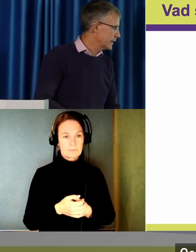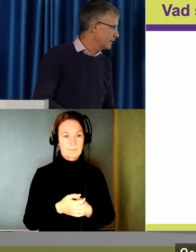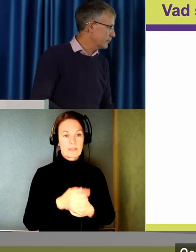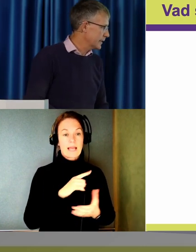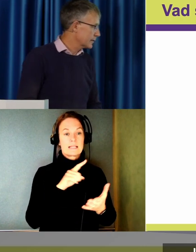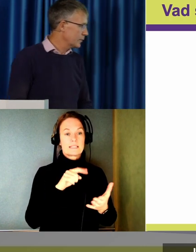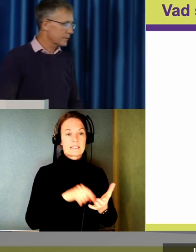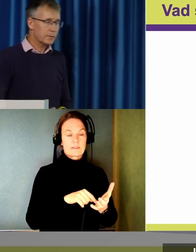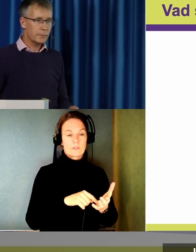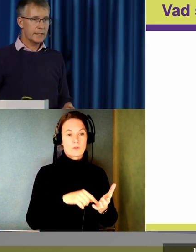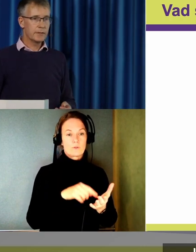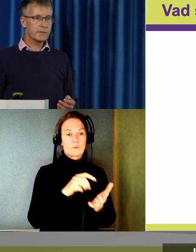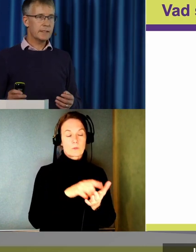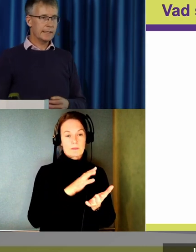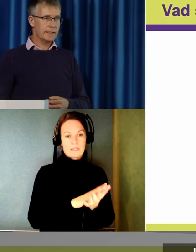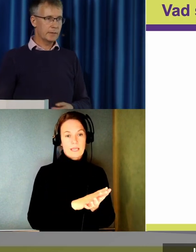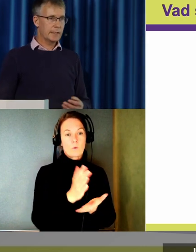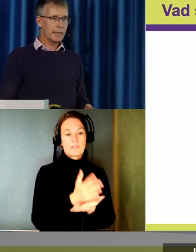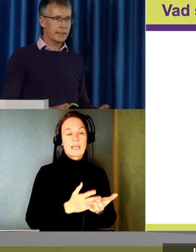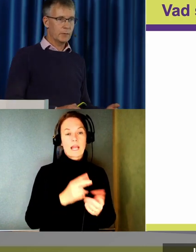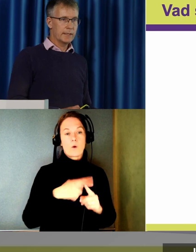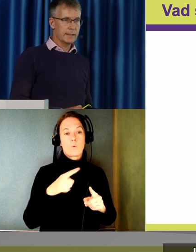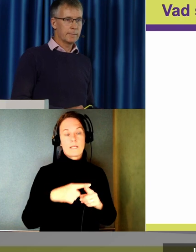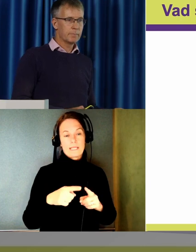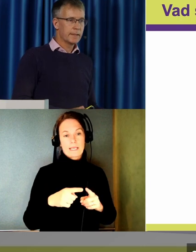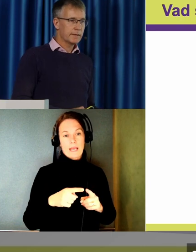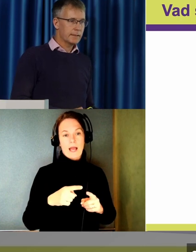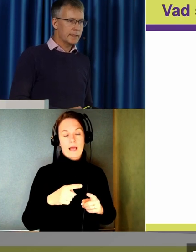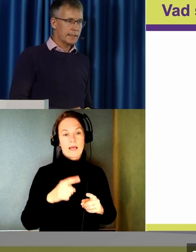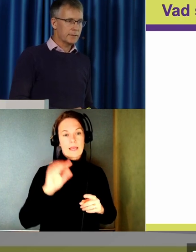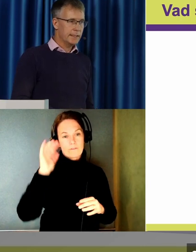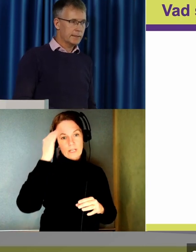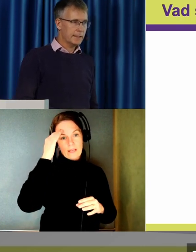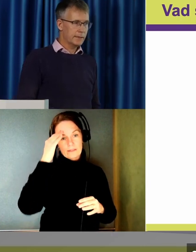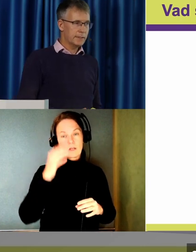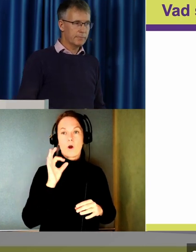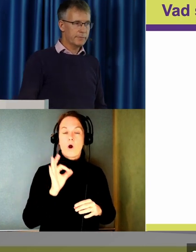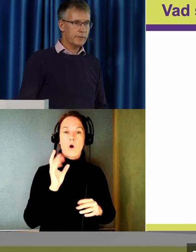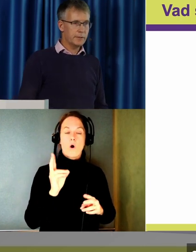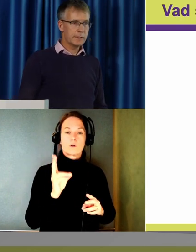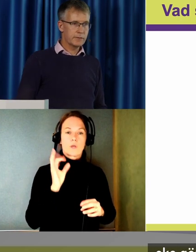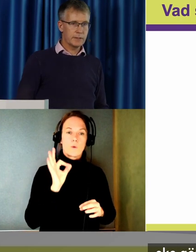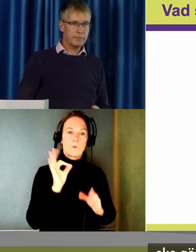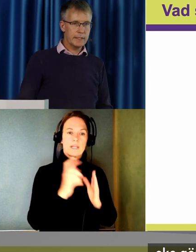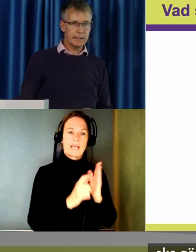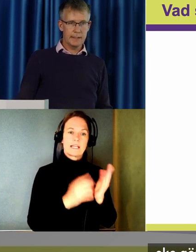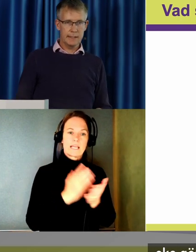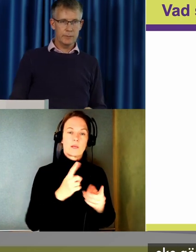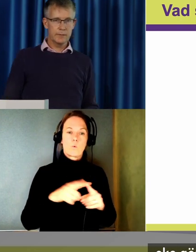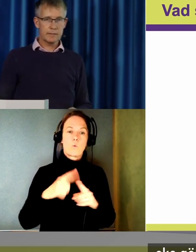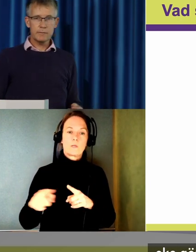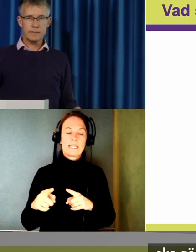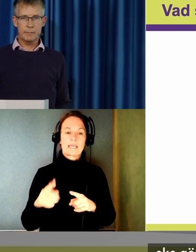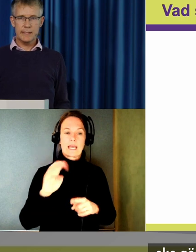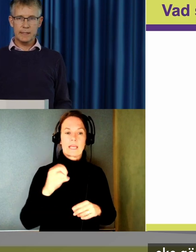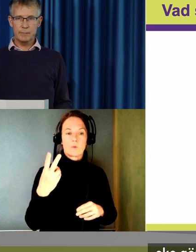dela goda erfarenheter. Kommer också dokumentera hur ser regleringen ut i alla EU-länder. Så att det blir lätt att hitta det och jämföra om ni nu ska göra affärer i hela